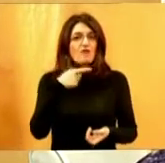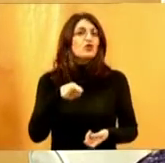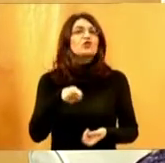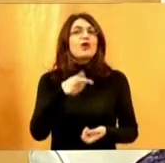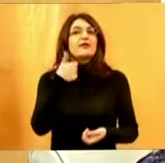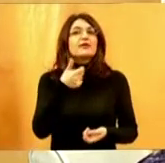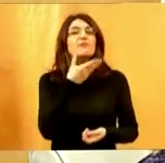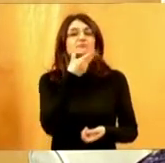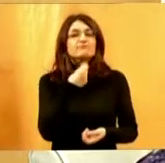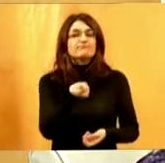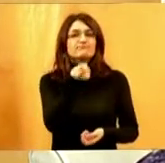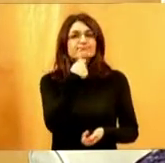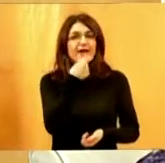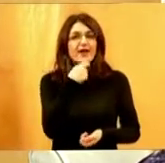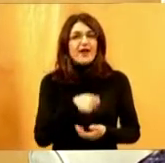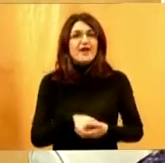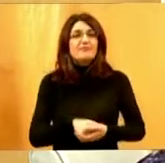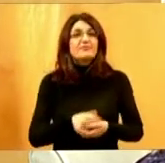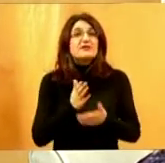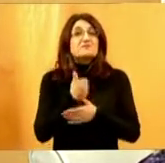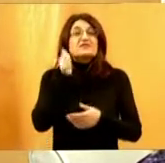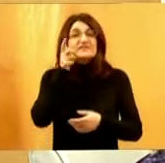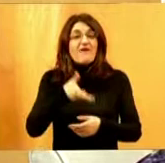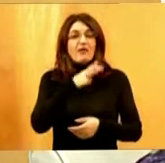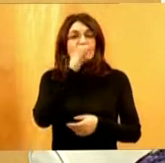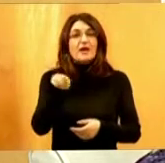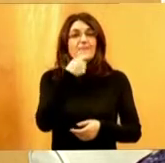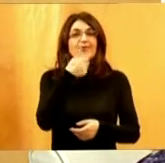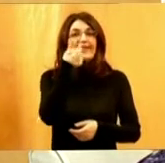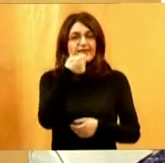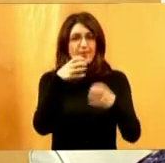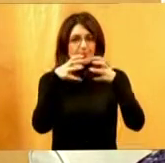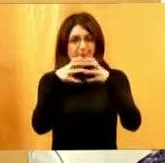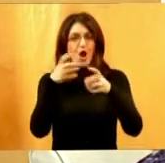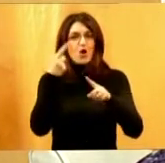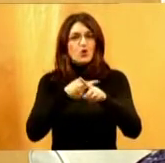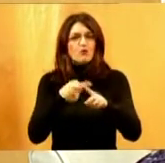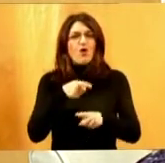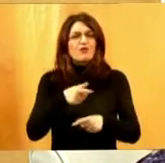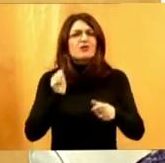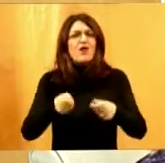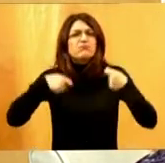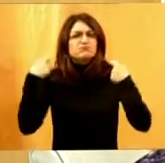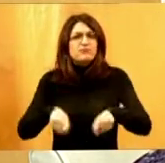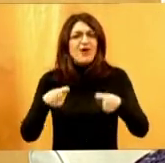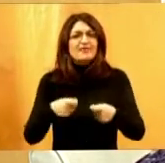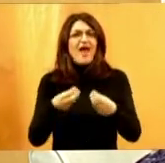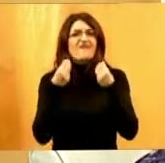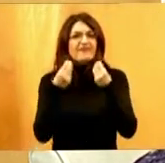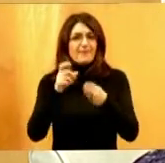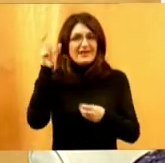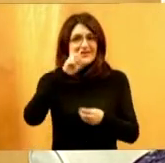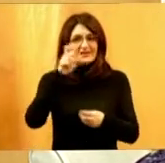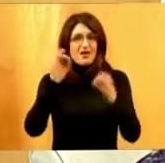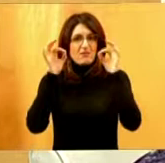bila jedna krasna prehrana. Pa čak i da svaki dan pojedemo po jedan krumpir. On je iznimno bogat vitaminima C,